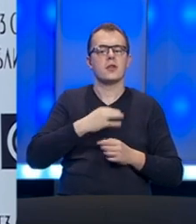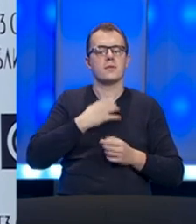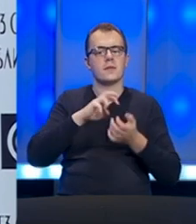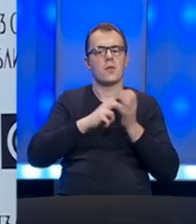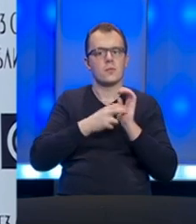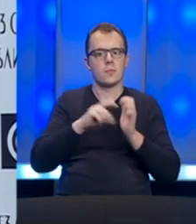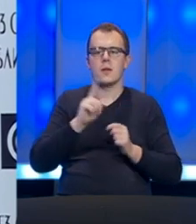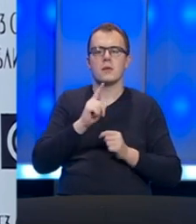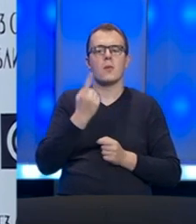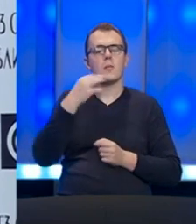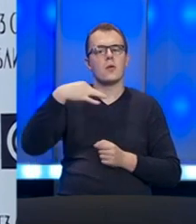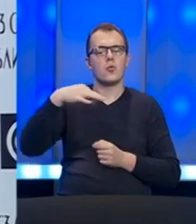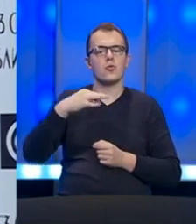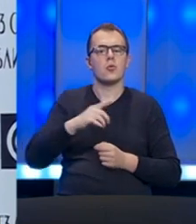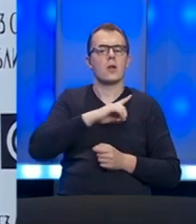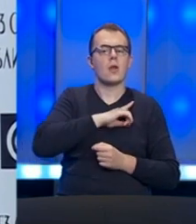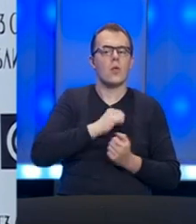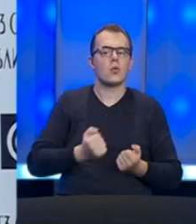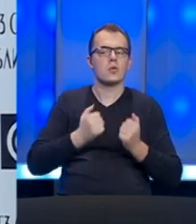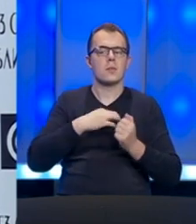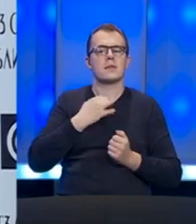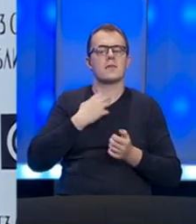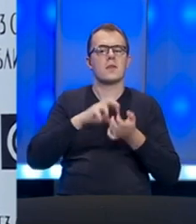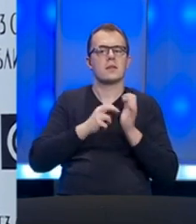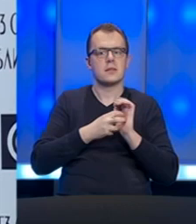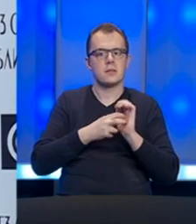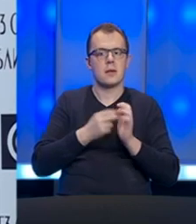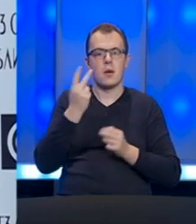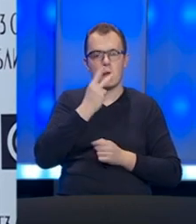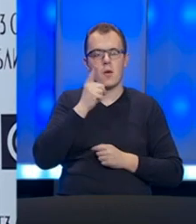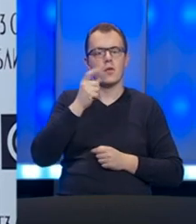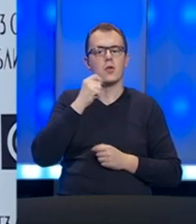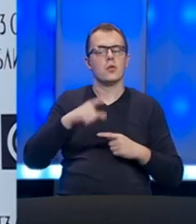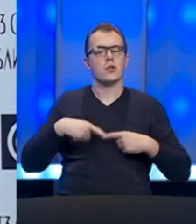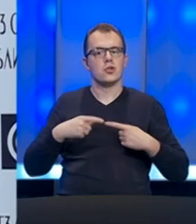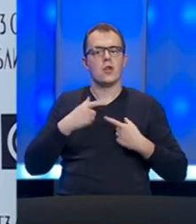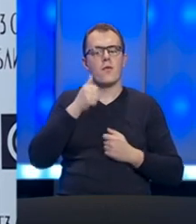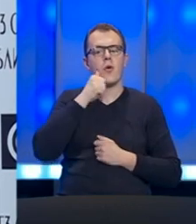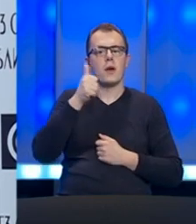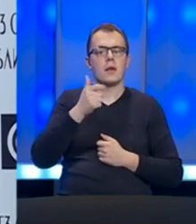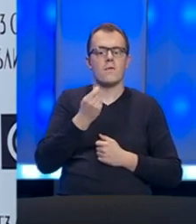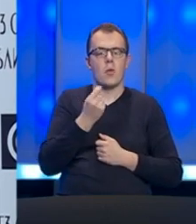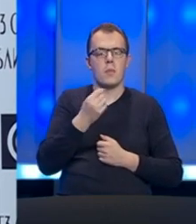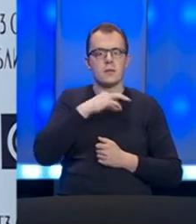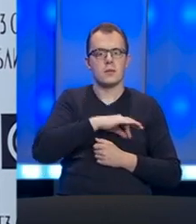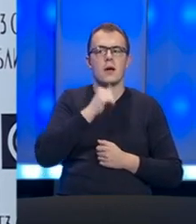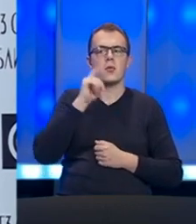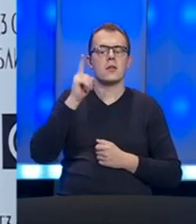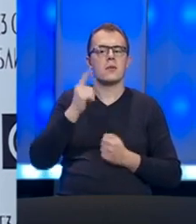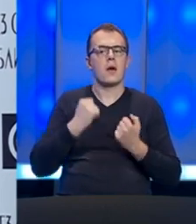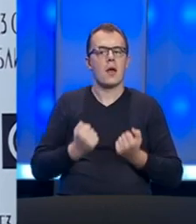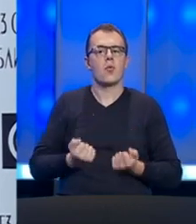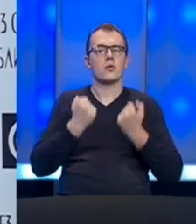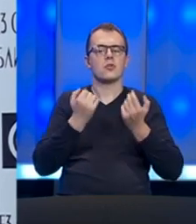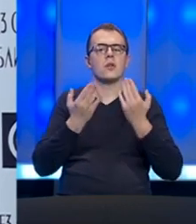ugrozimo zdravstveni sistem jer tim već će ugroziti i sve nas. Naravno da ti ljudi žive na dnevnom pazaru i da je njima jako teško, ali